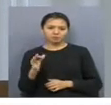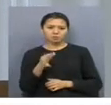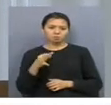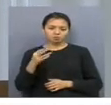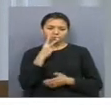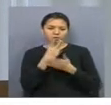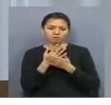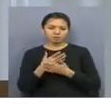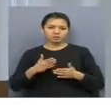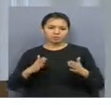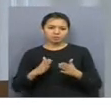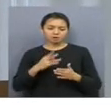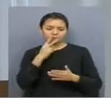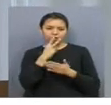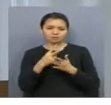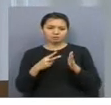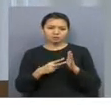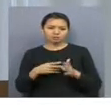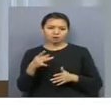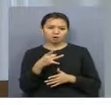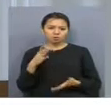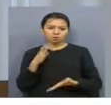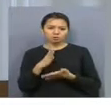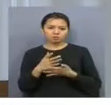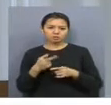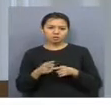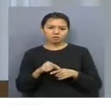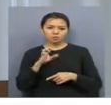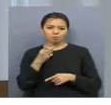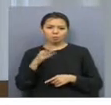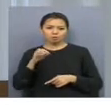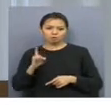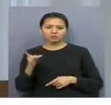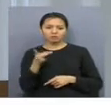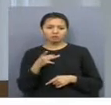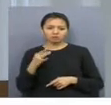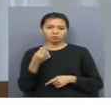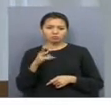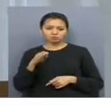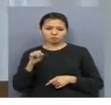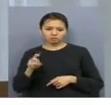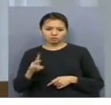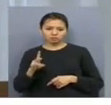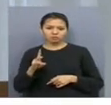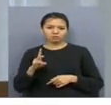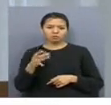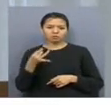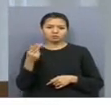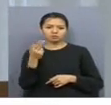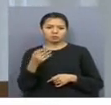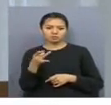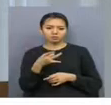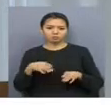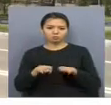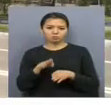көрсеткіштерінде ең төменгі сатада жет аудам бар. Яғни олар бұл аңды бір жән сал, есіл, шортанды, аққол, егінді көлмен целенаграт